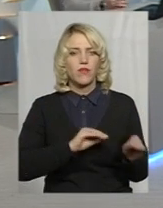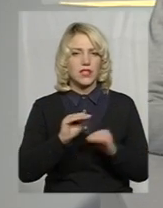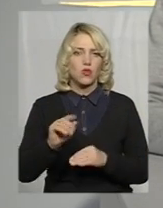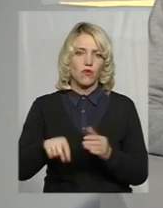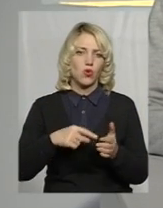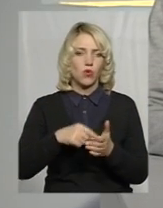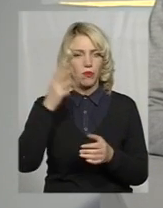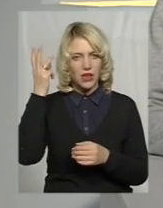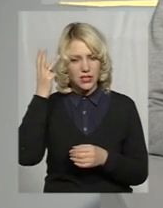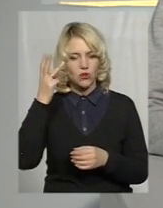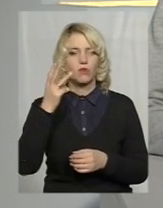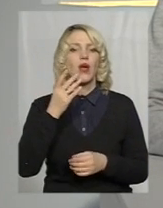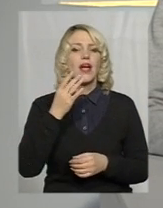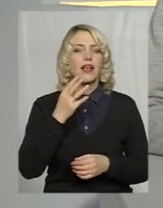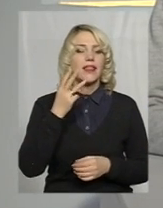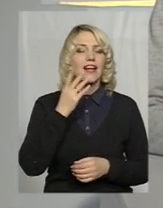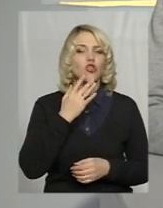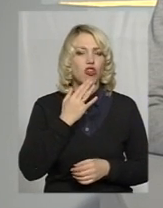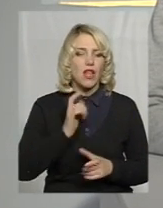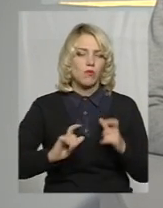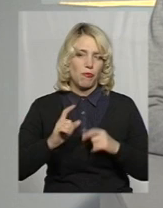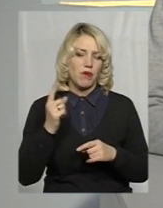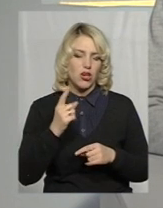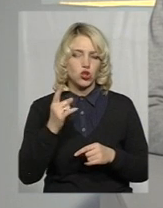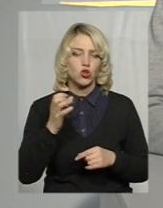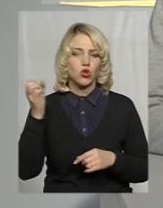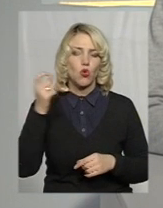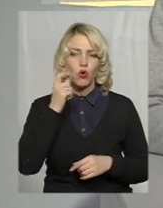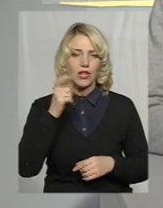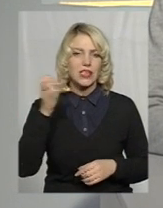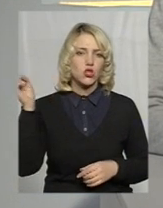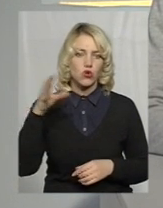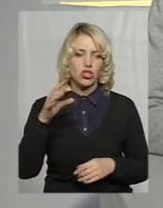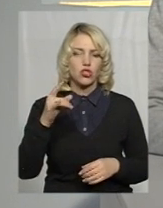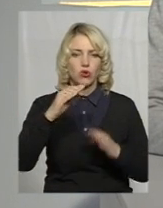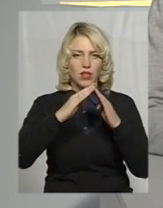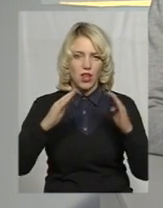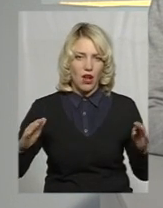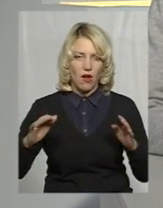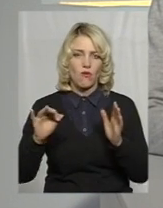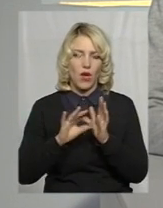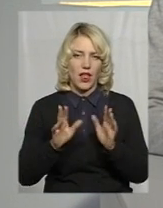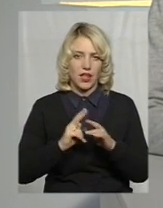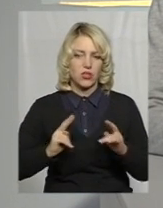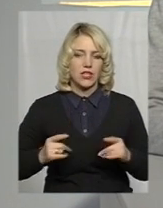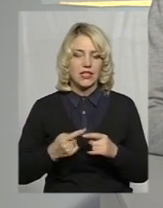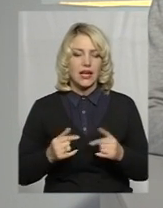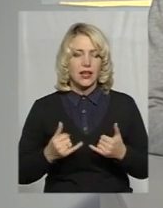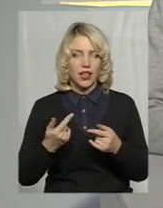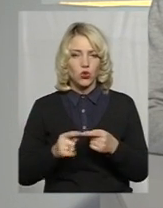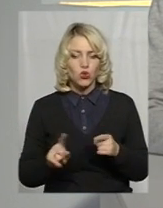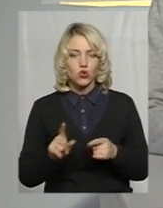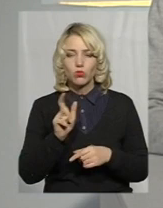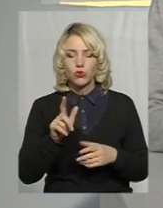Хмельницькому національному університеті першої в Україні сонячної дахової електростанції. Це для того, аби люди